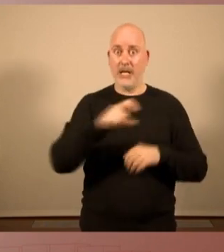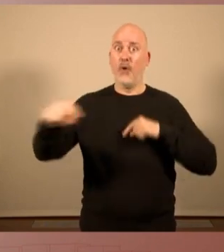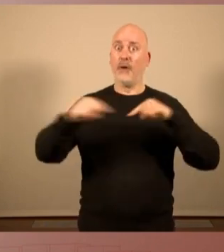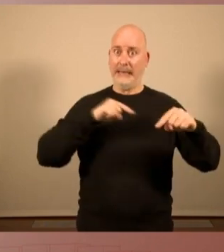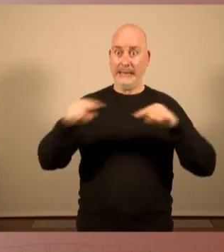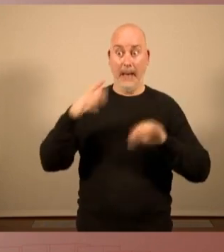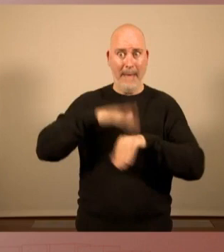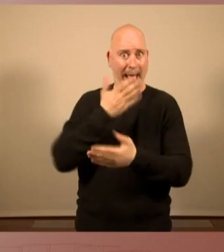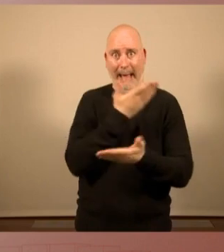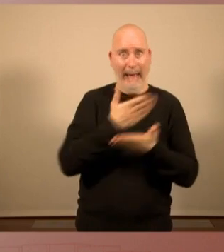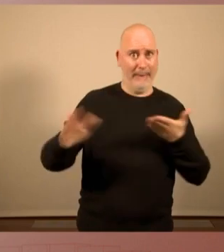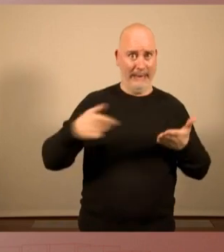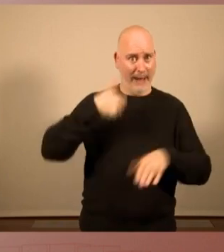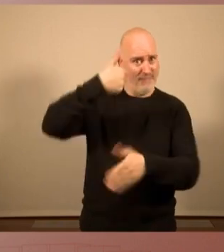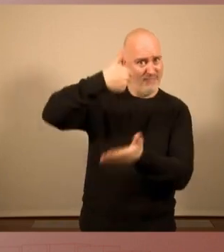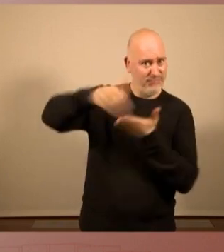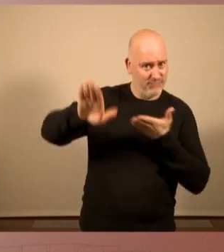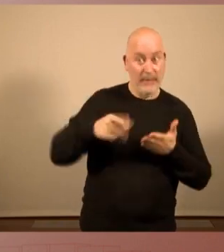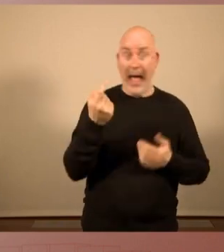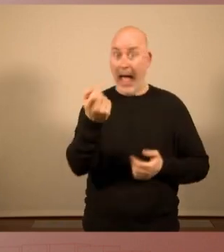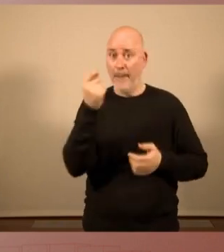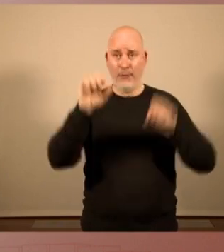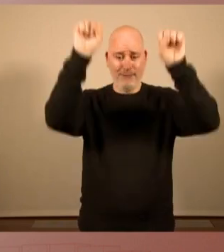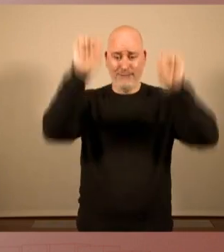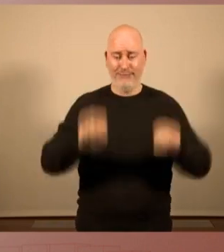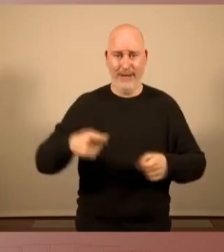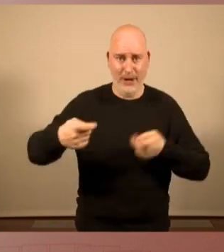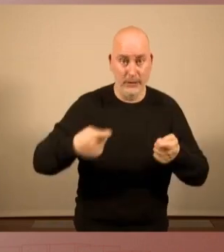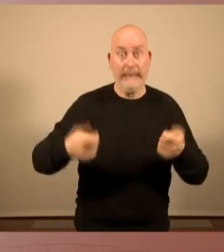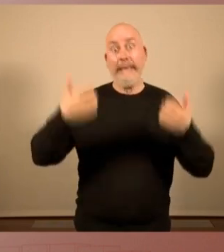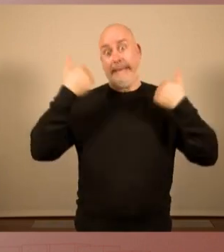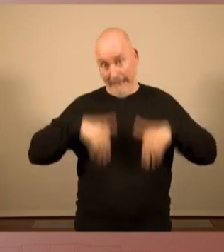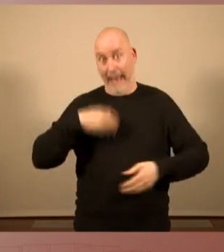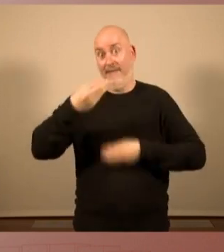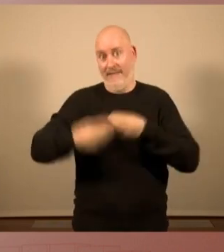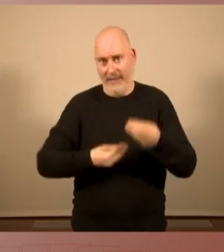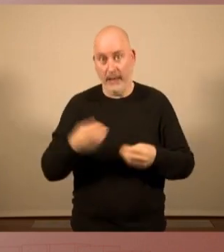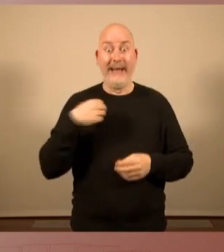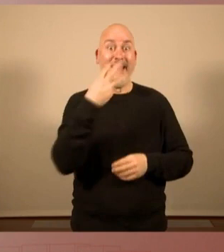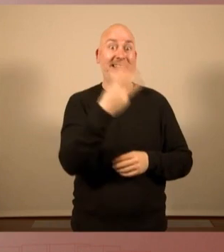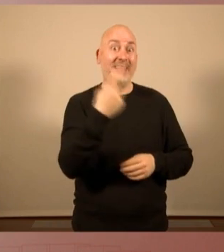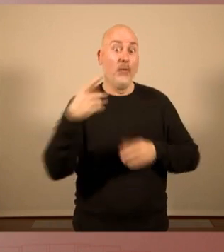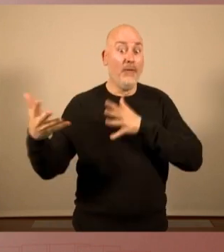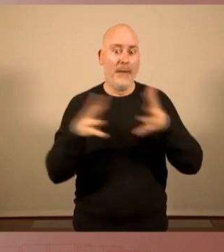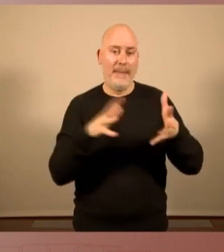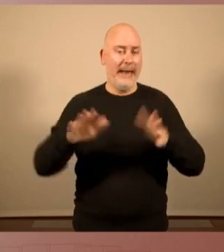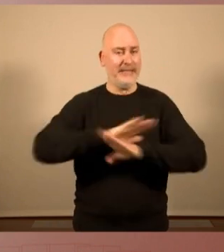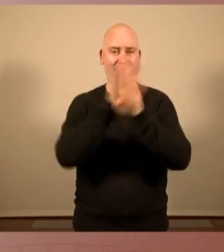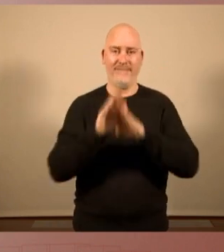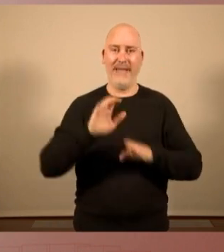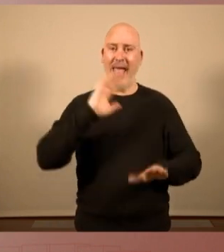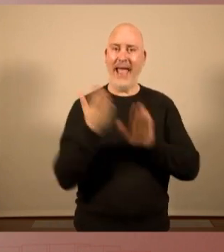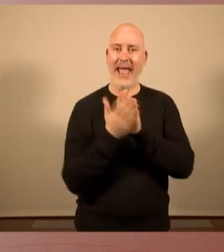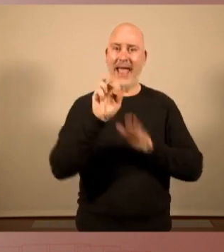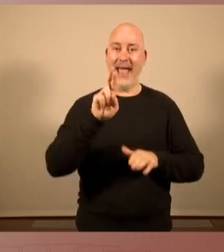baixar la persiana, a les que ja ho heu fet i a les que el 31 de maig deixareu de cobrar l'ERTO. A les treballadores de